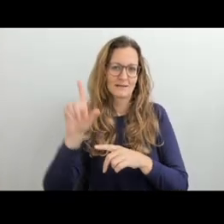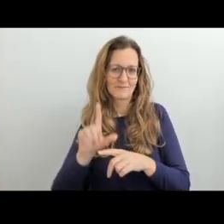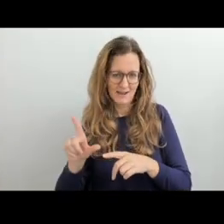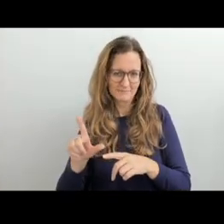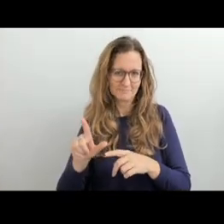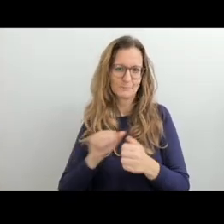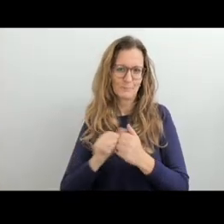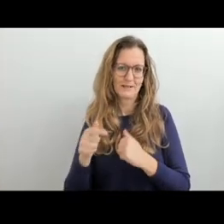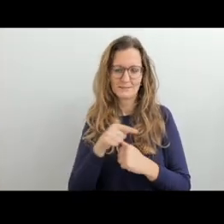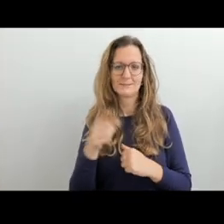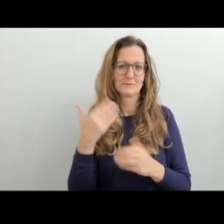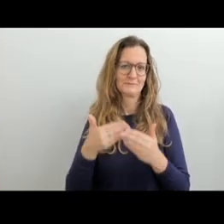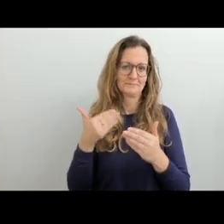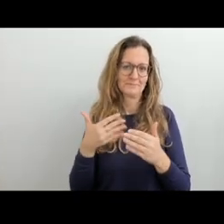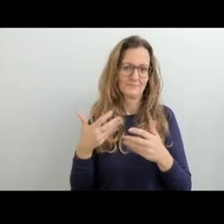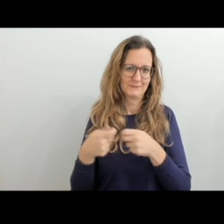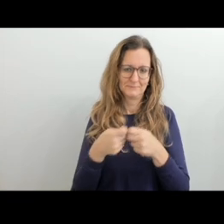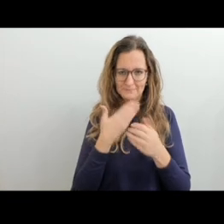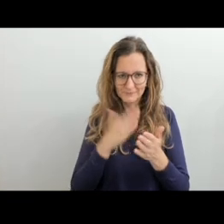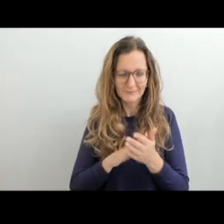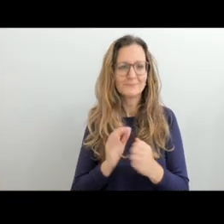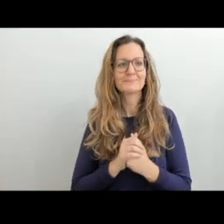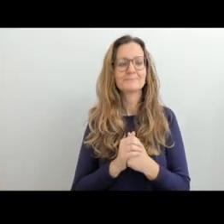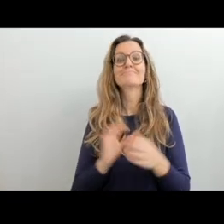český znakový jazyk od A1 do B2.